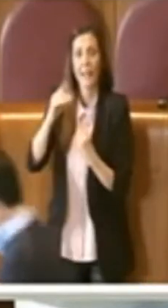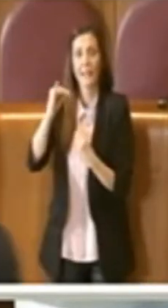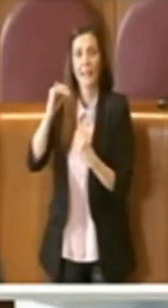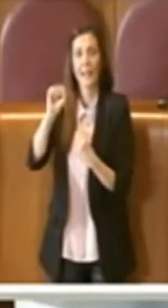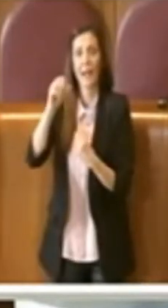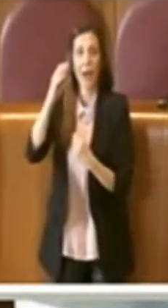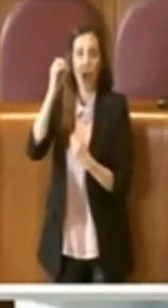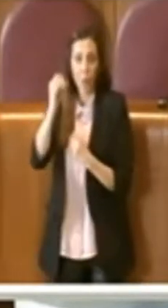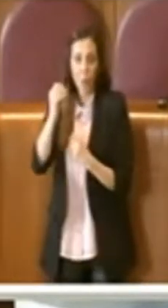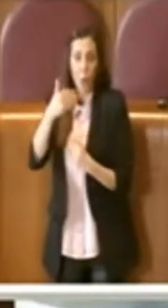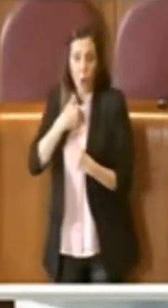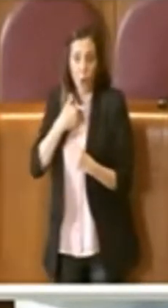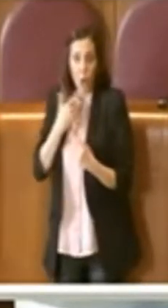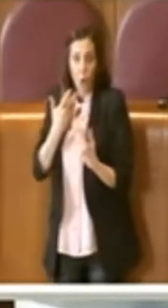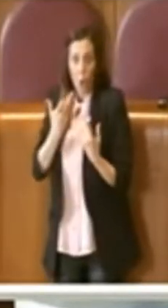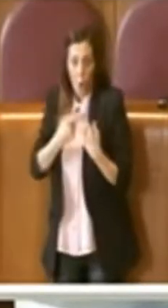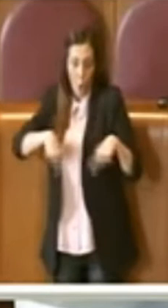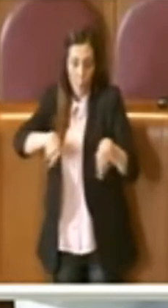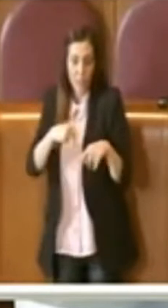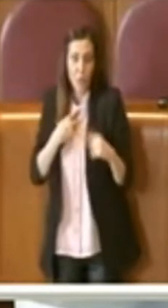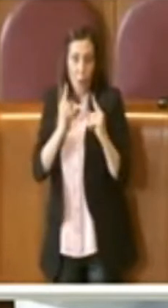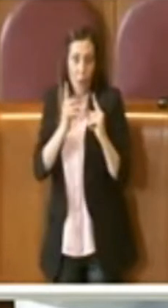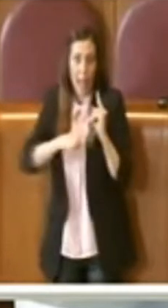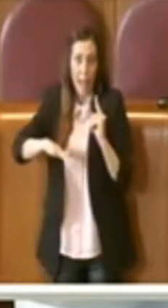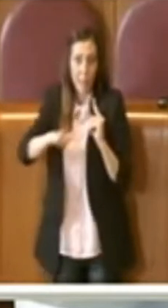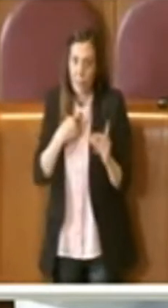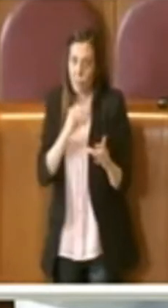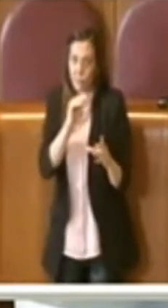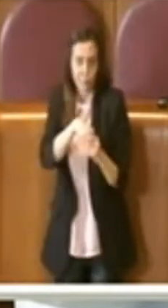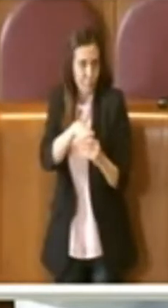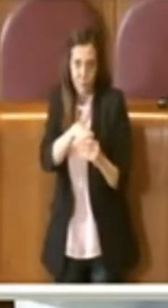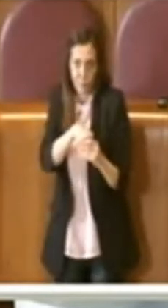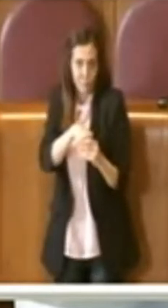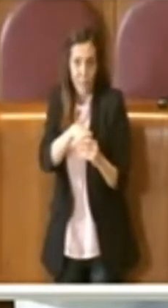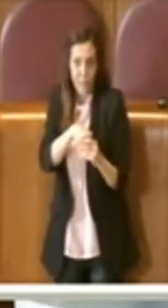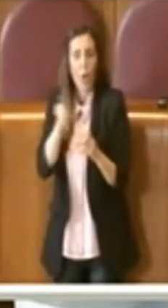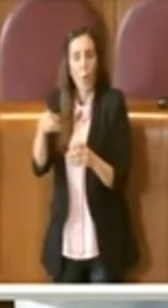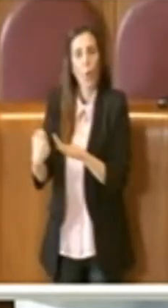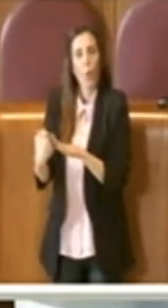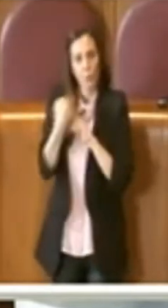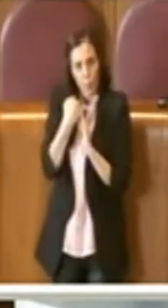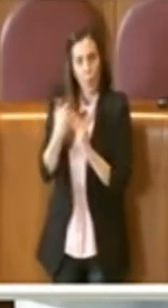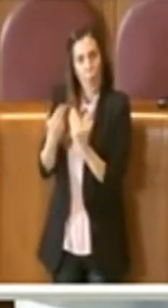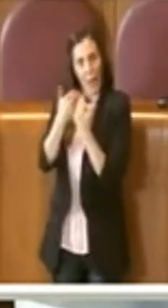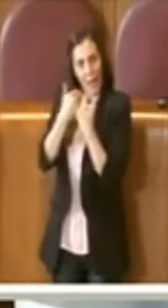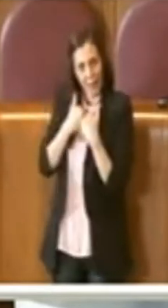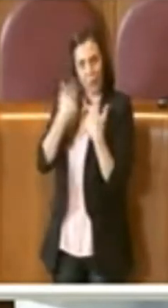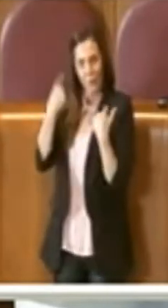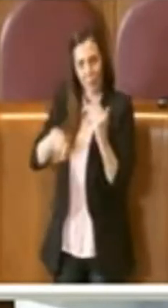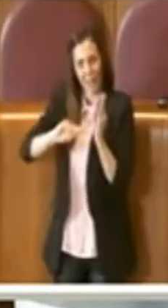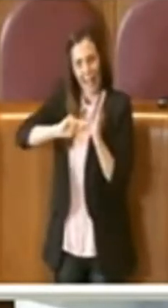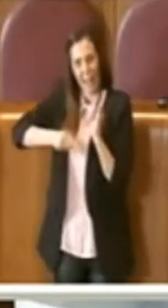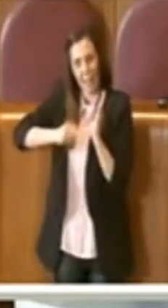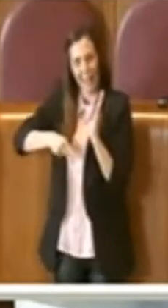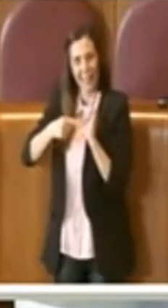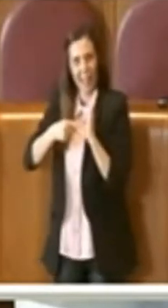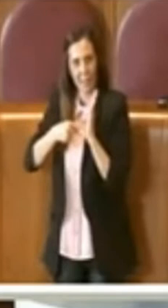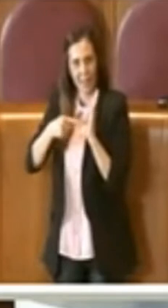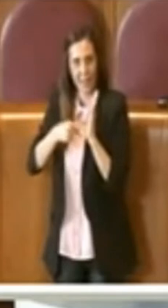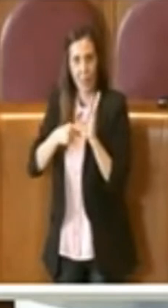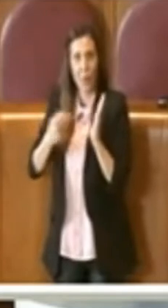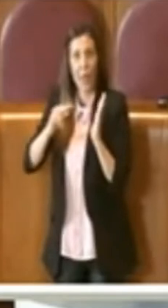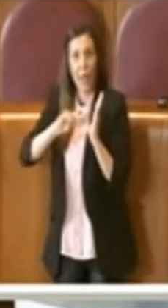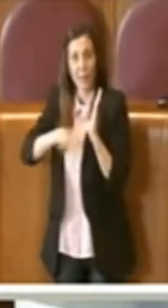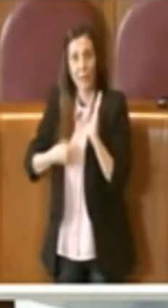io della Commissione Ambiente mi hanno dato aiuto e supporto nella estensione di questi emendamenti. L